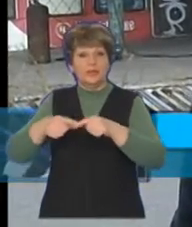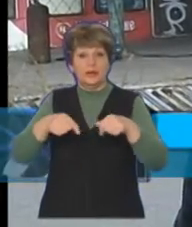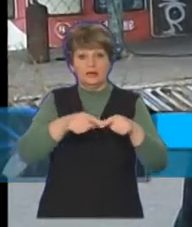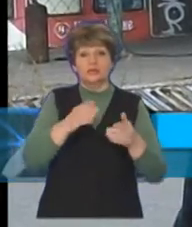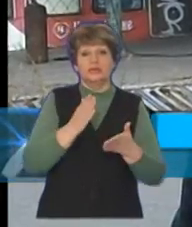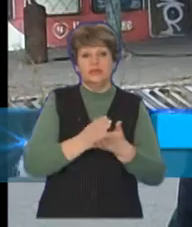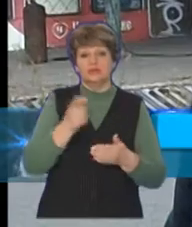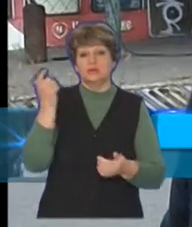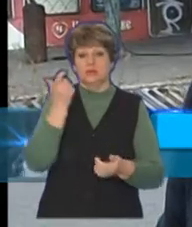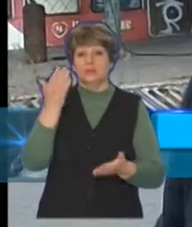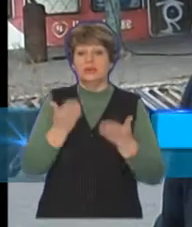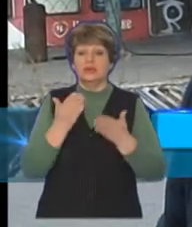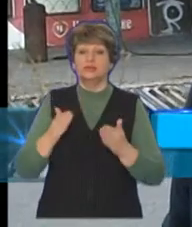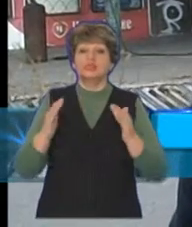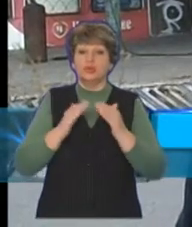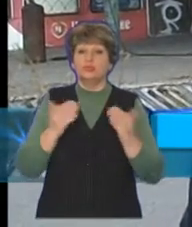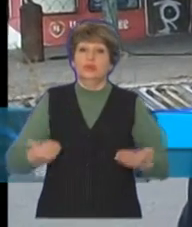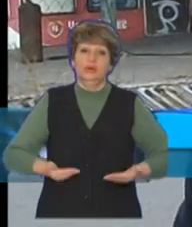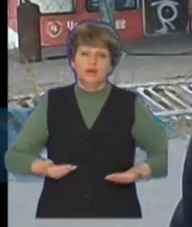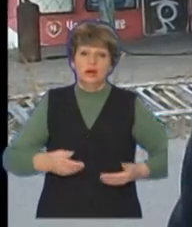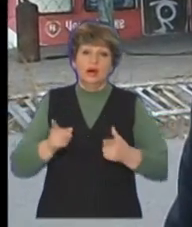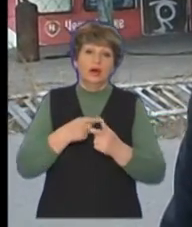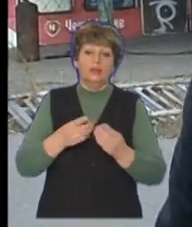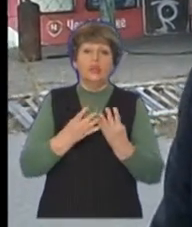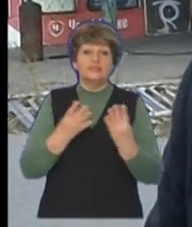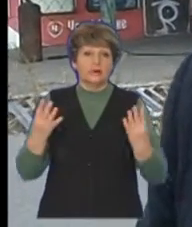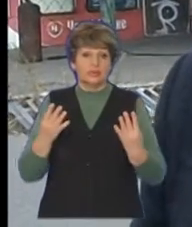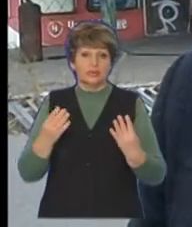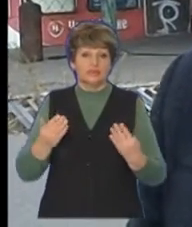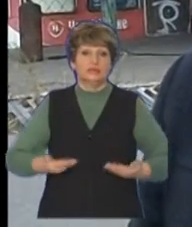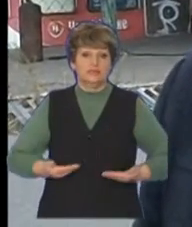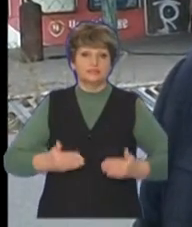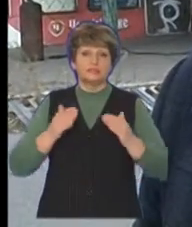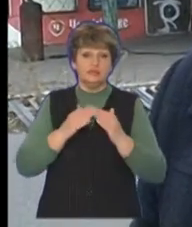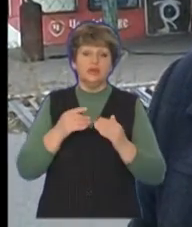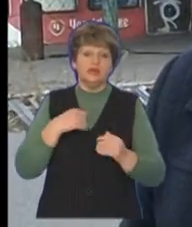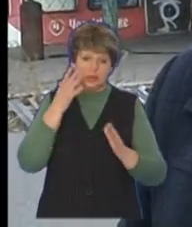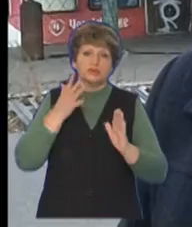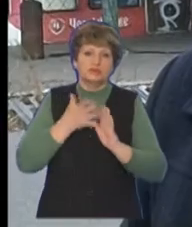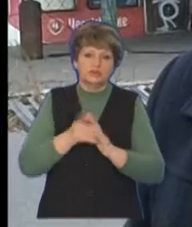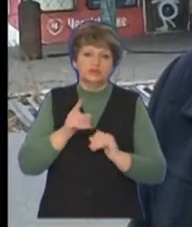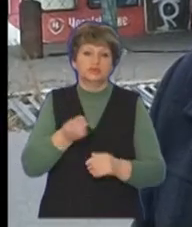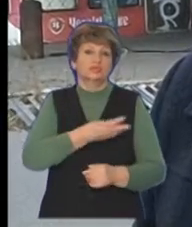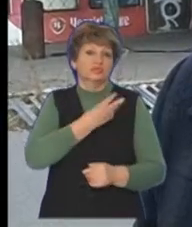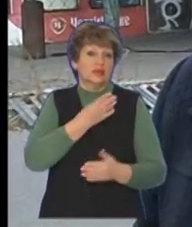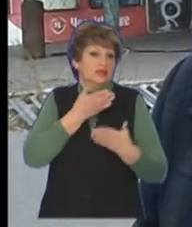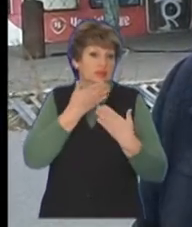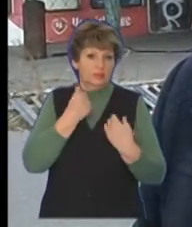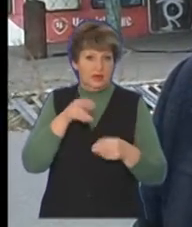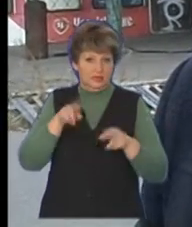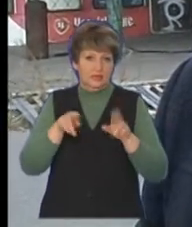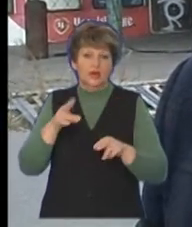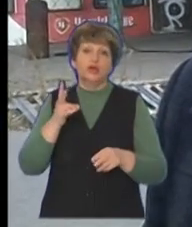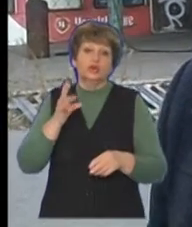власник. Якщо це житловий будинок або паркан житлового будинку, то відповідно, я розумію, можливо, і нема бажання у власника це робити,